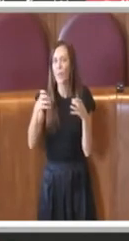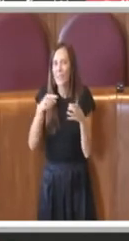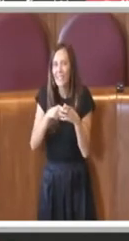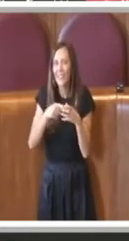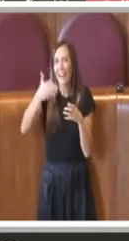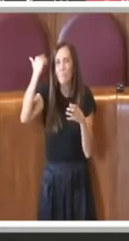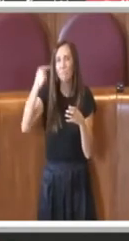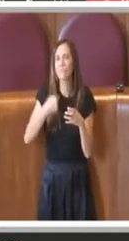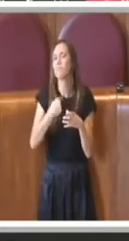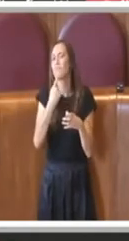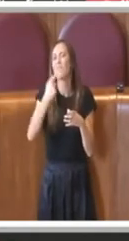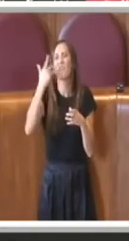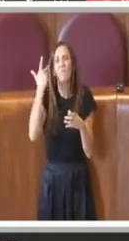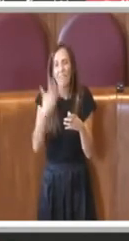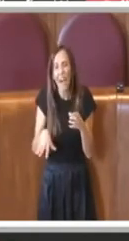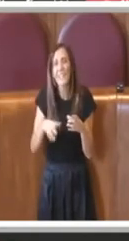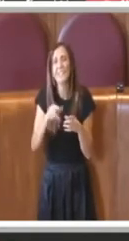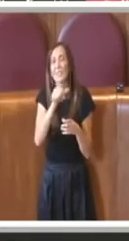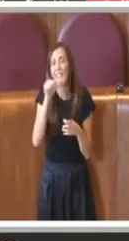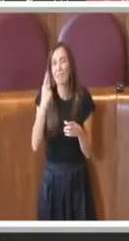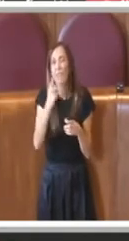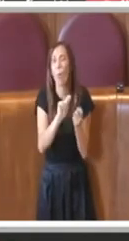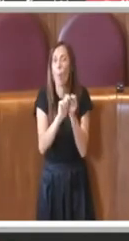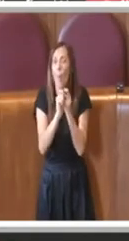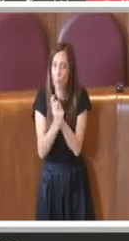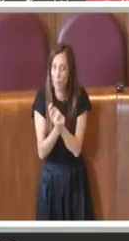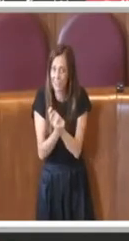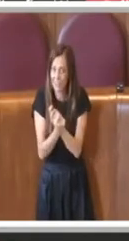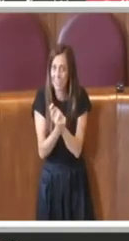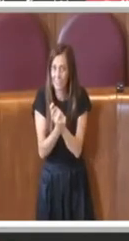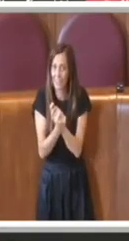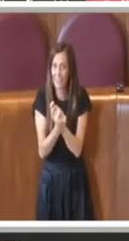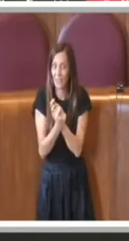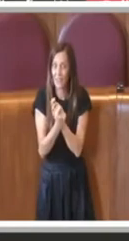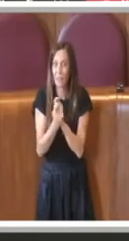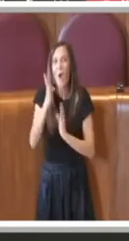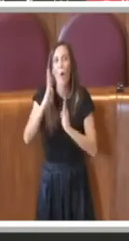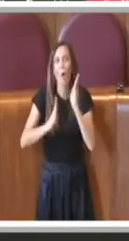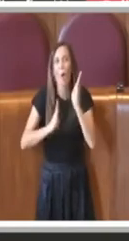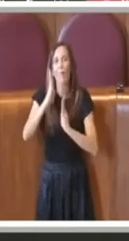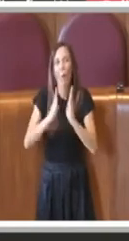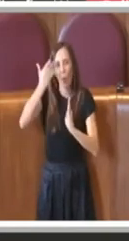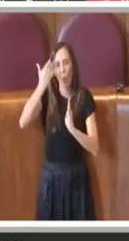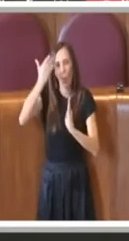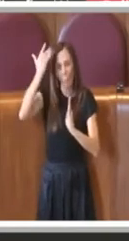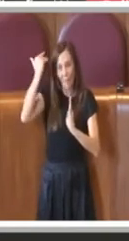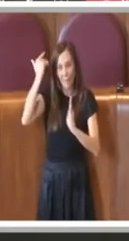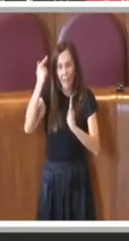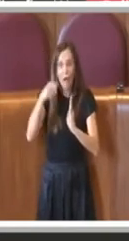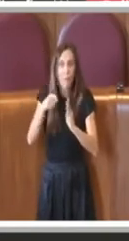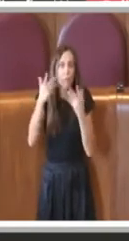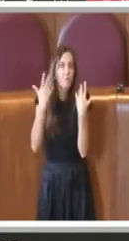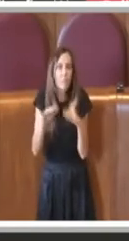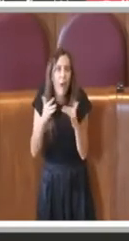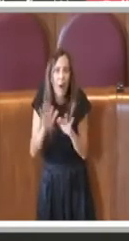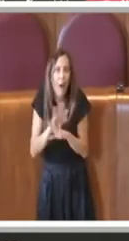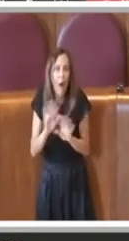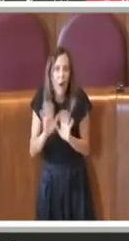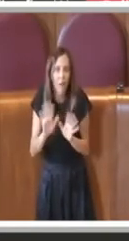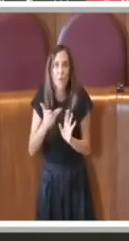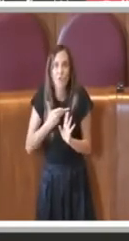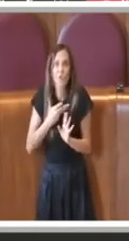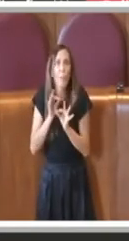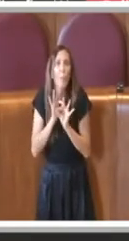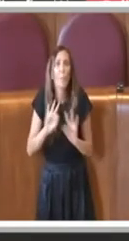rivisto, ma una inversione di tendenza rispetto al passato è stato fatto, per cui c'è già un piano